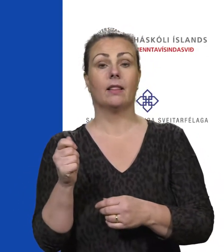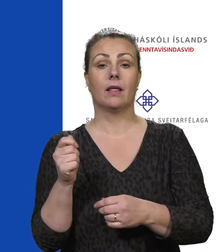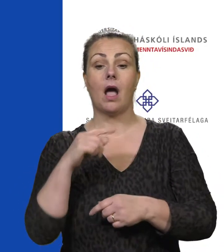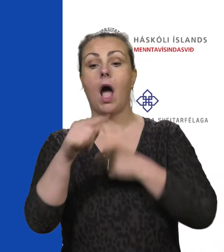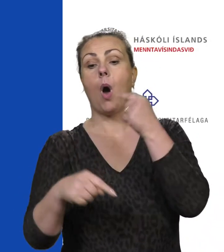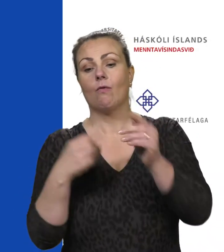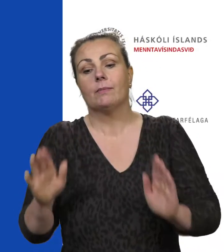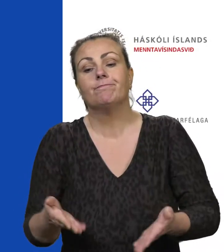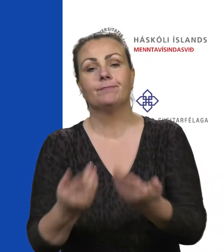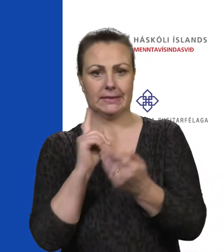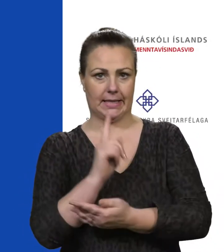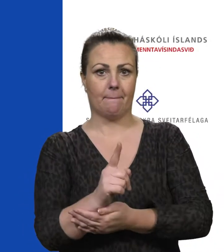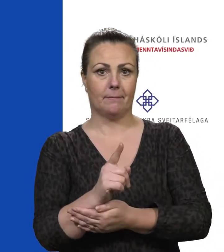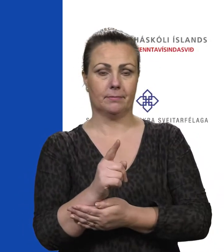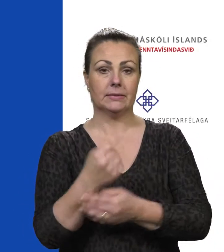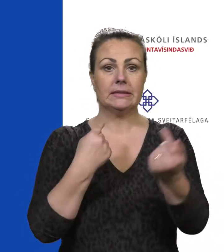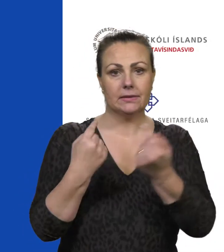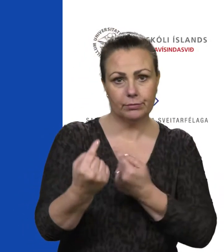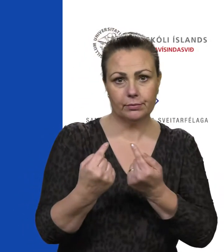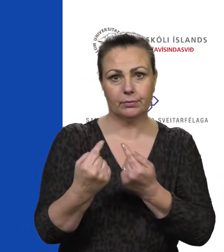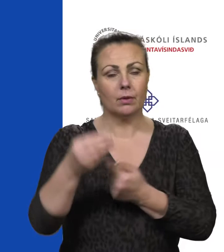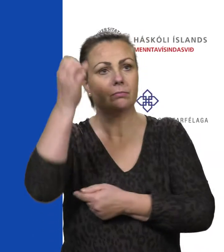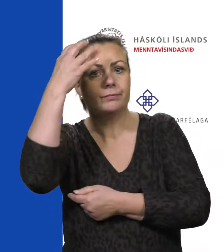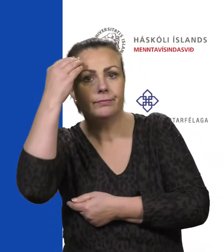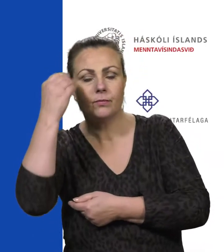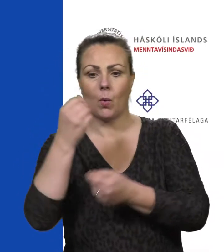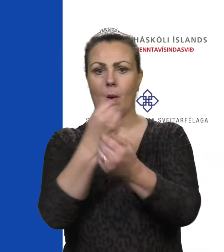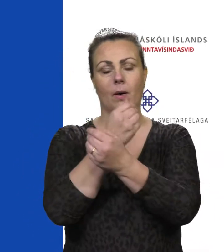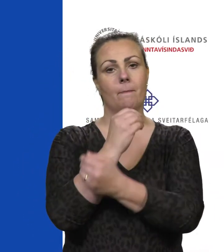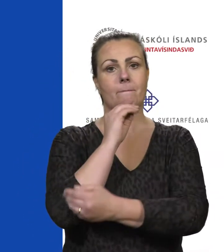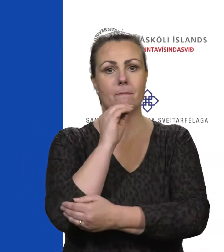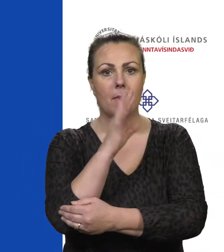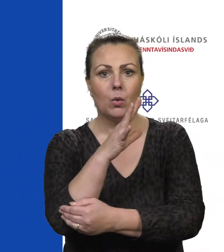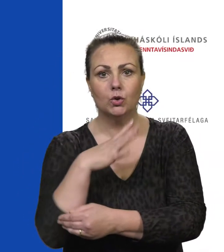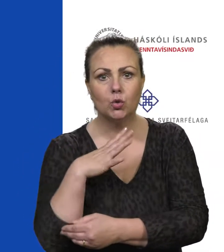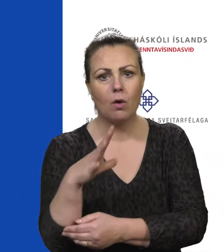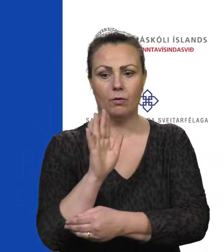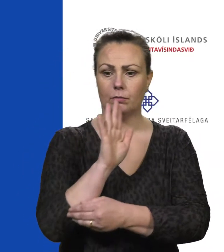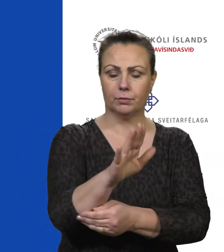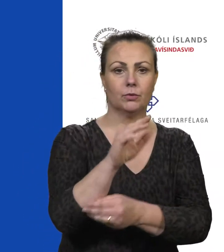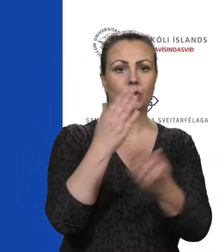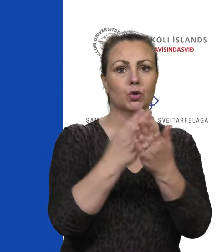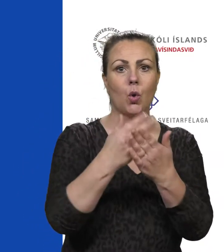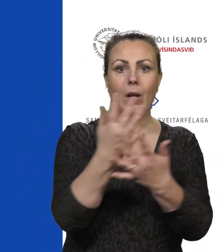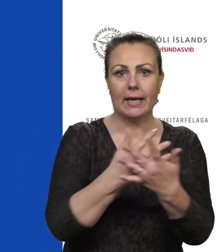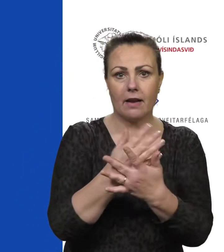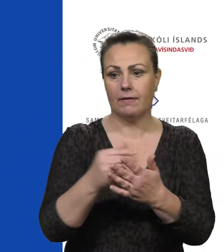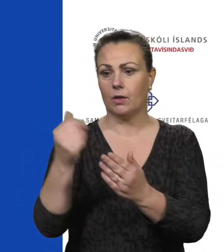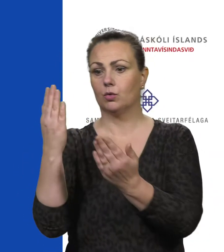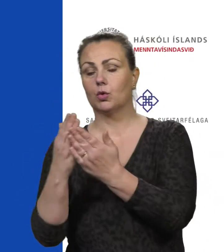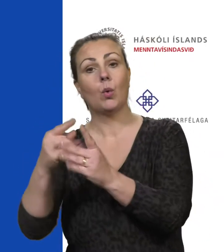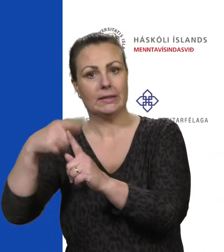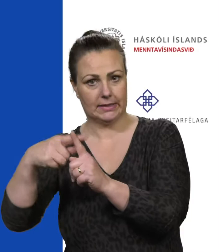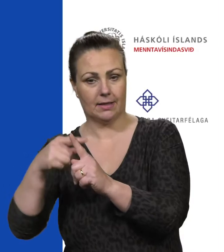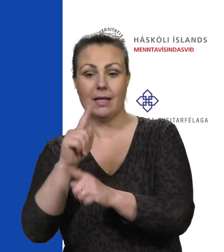áfram. Halda hérna málstofur um skólagerðin, skólasti, halda samtalinu